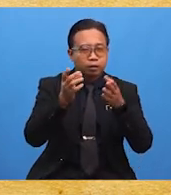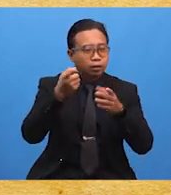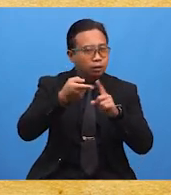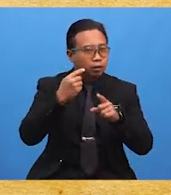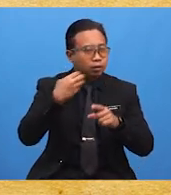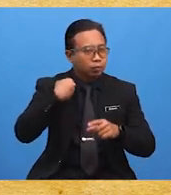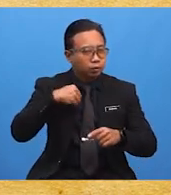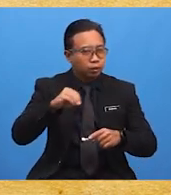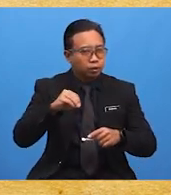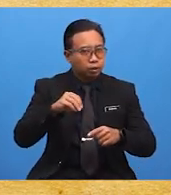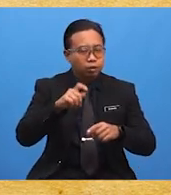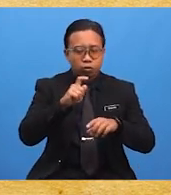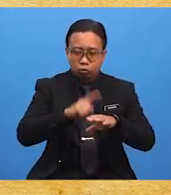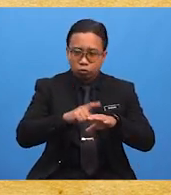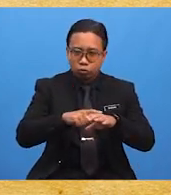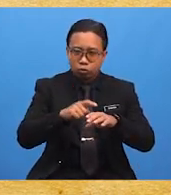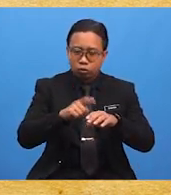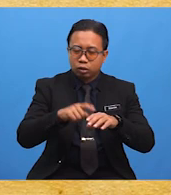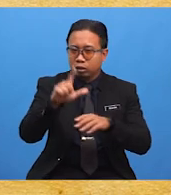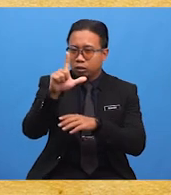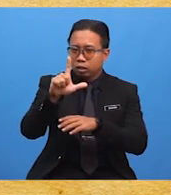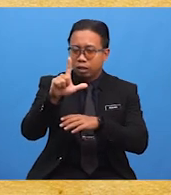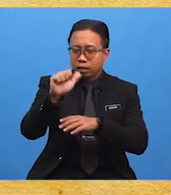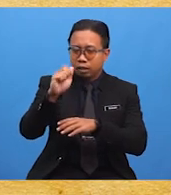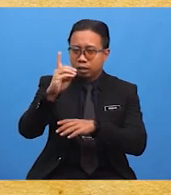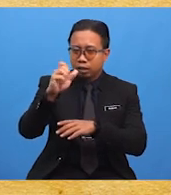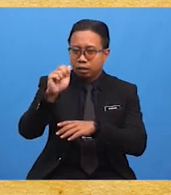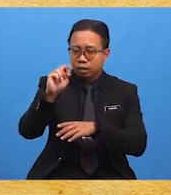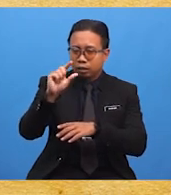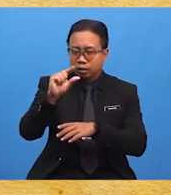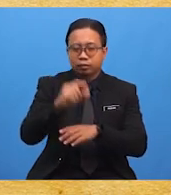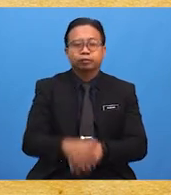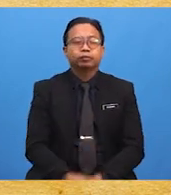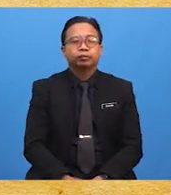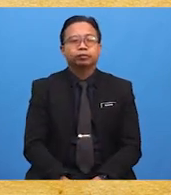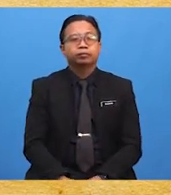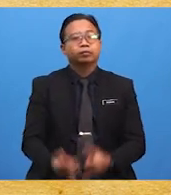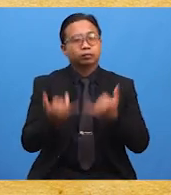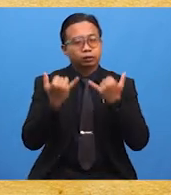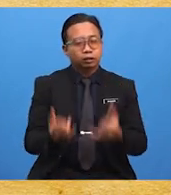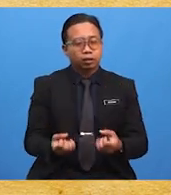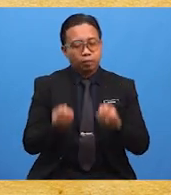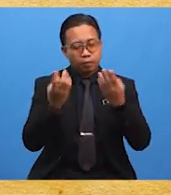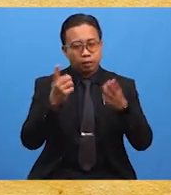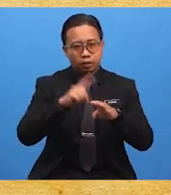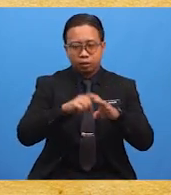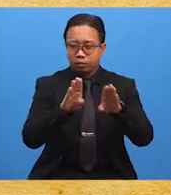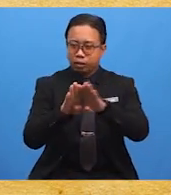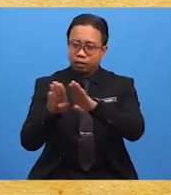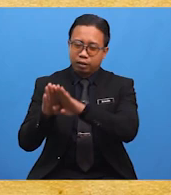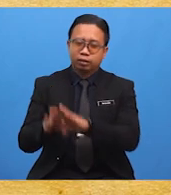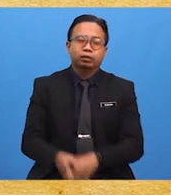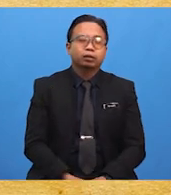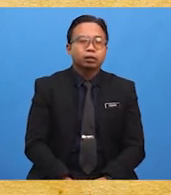menetap di kawasan perladangan. Tetapi kini mereka banyak menetap di pekan dan bandar.